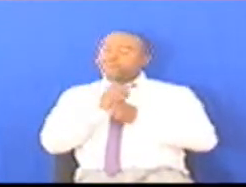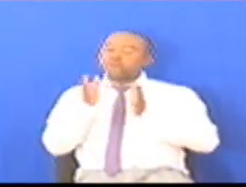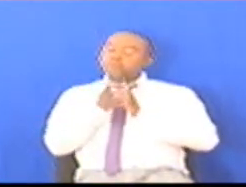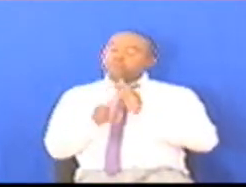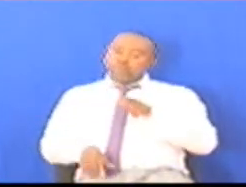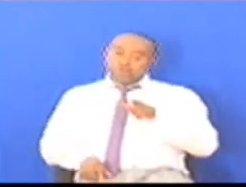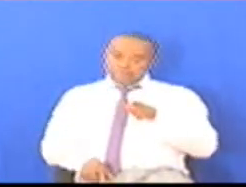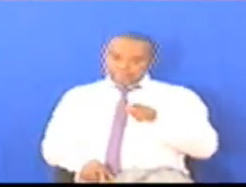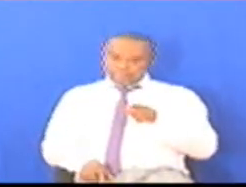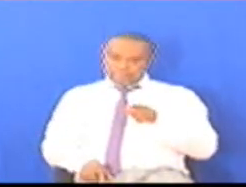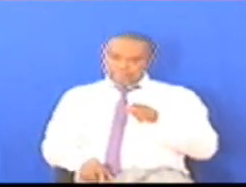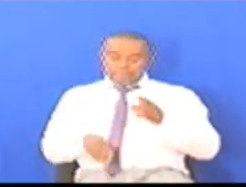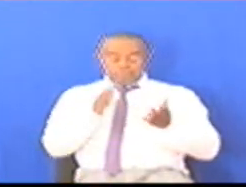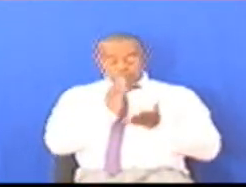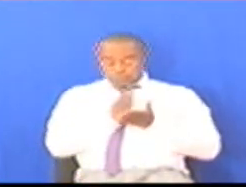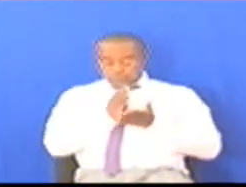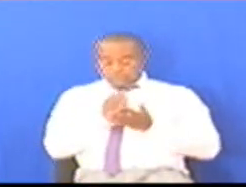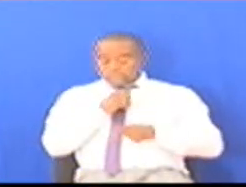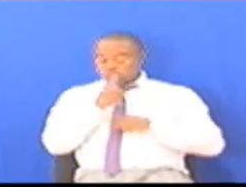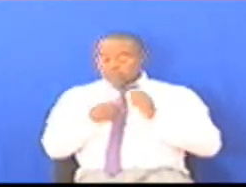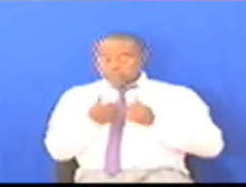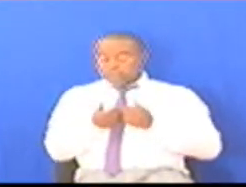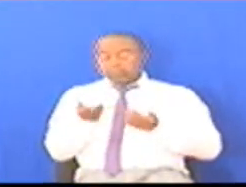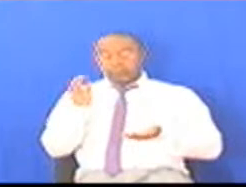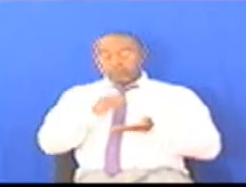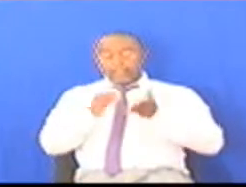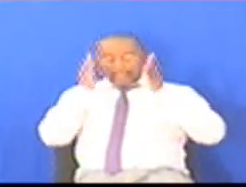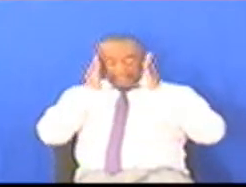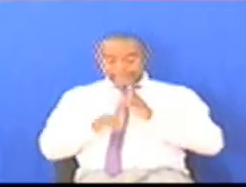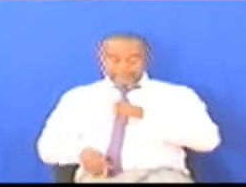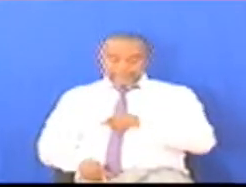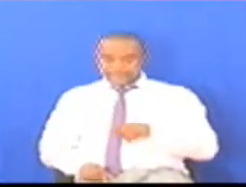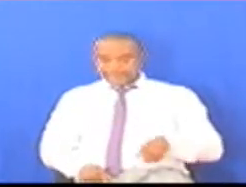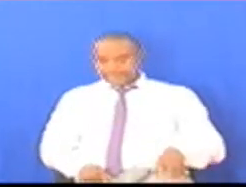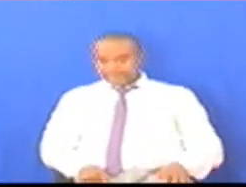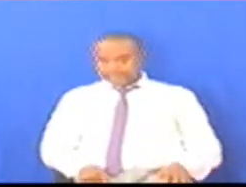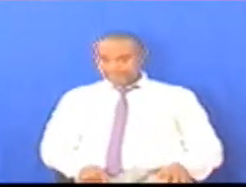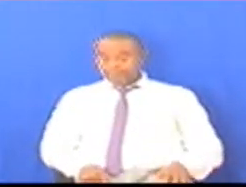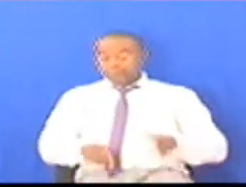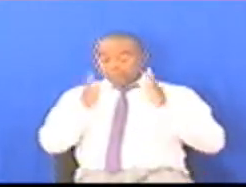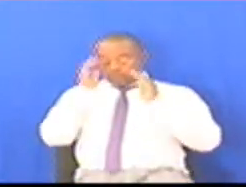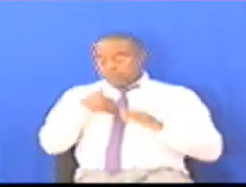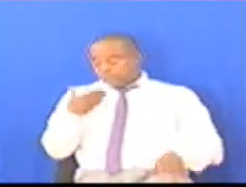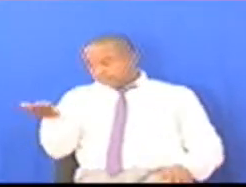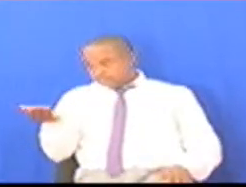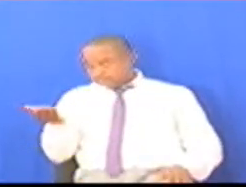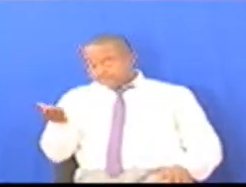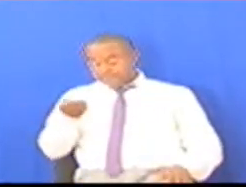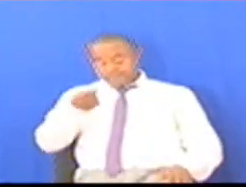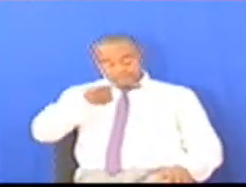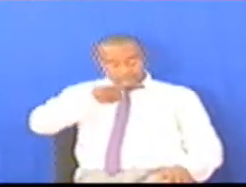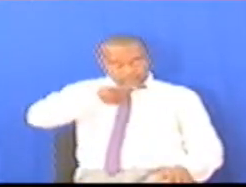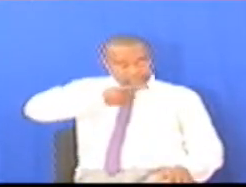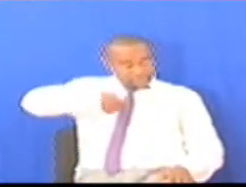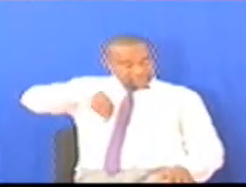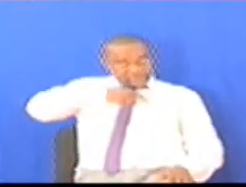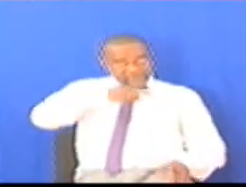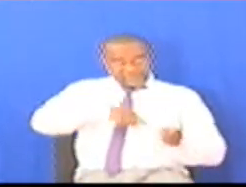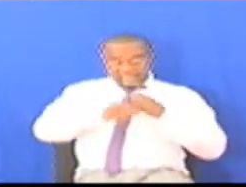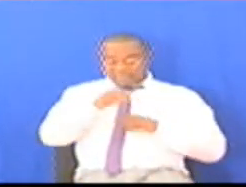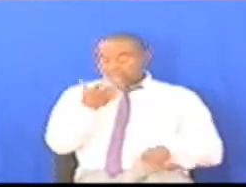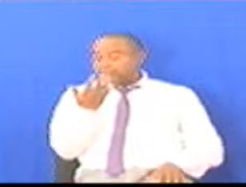Hakika Tunahendeleza Kueka Hishima Kwa Wajili Madini Yetu Mwishmua Speaker Sisi Simanjiro Kwa Miaka